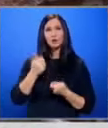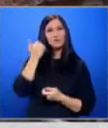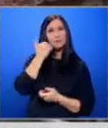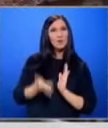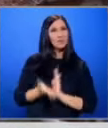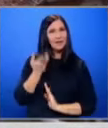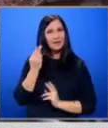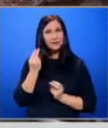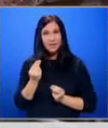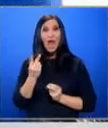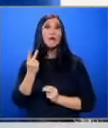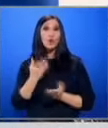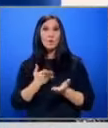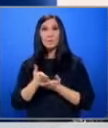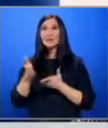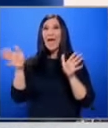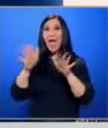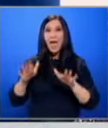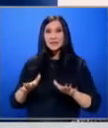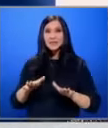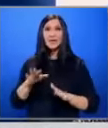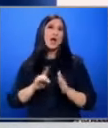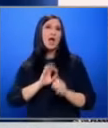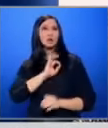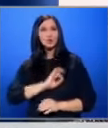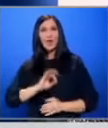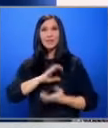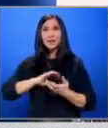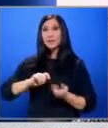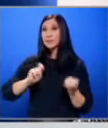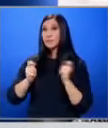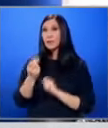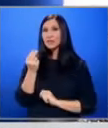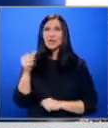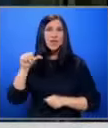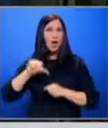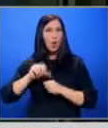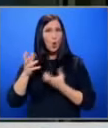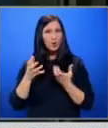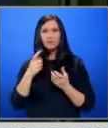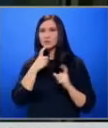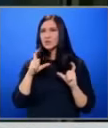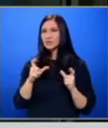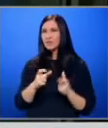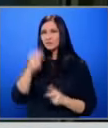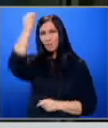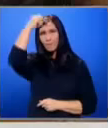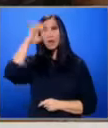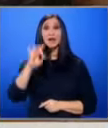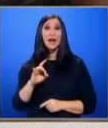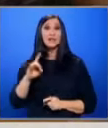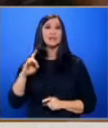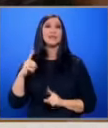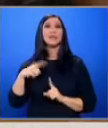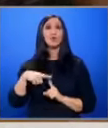цените А вторият е през есента в резултат на кризата и промените в цените на горивата За семейството на българката Ралицата